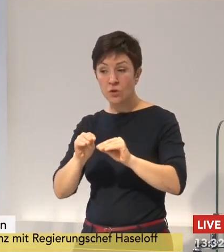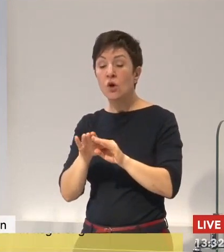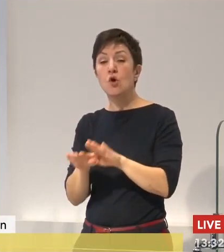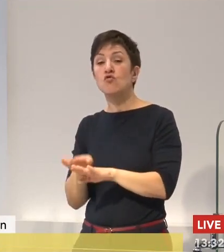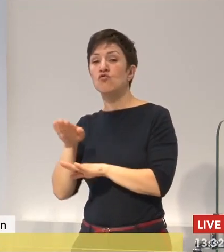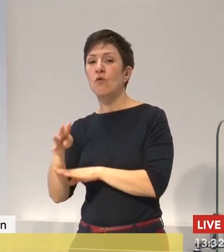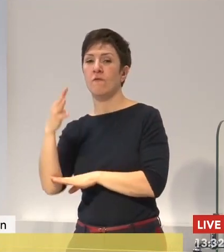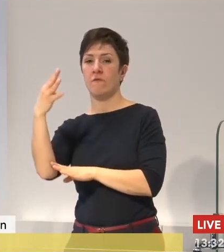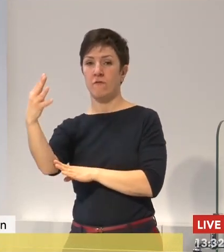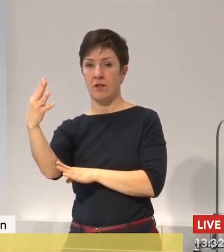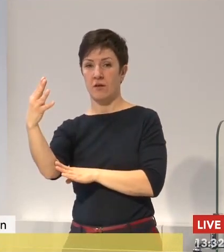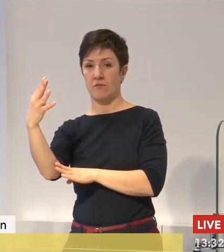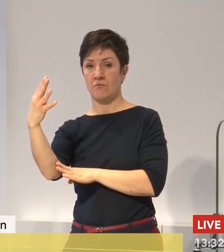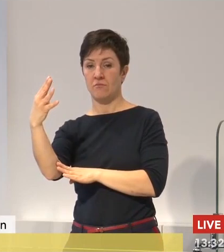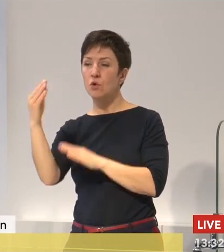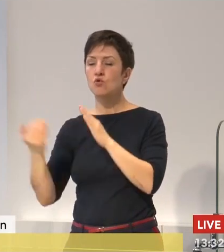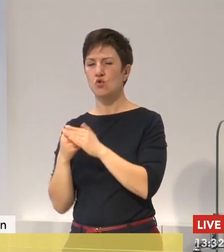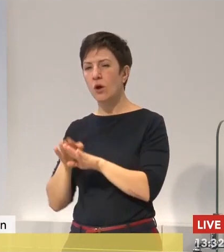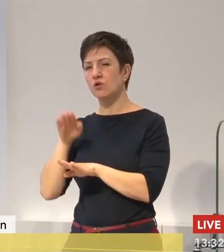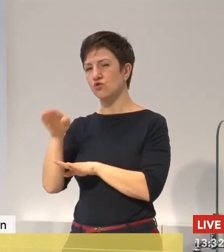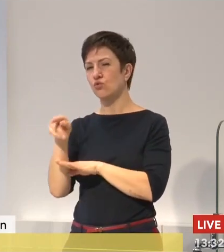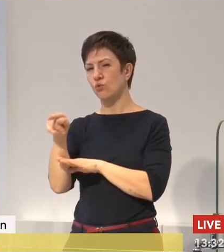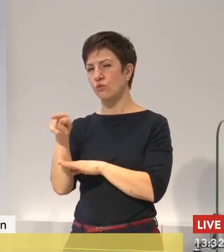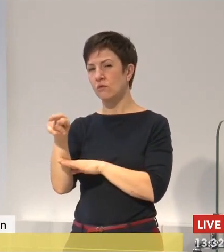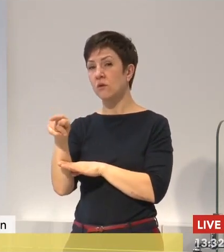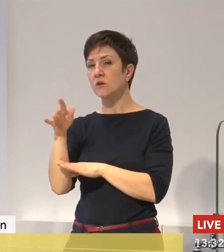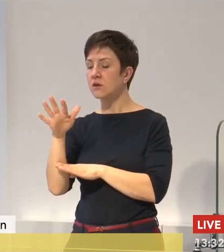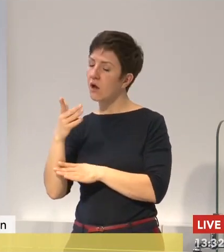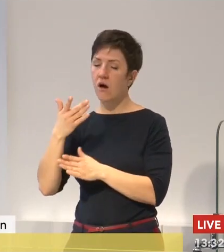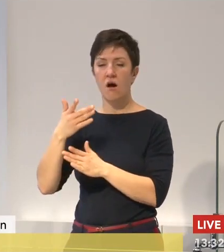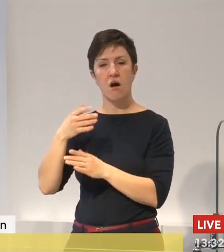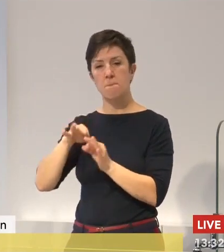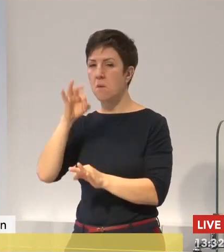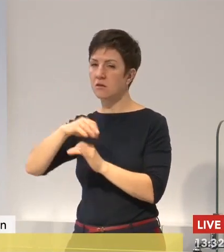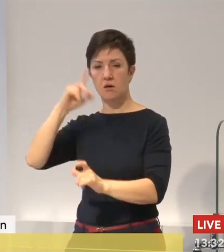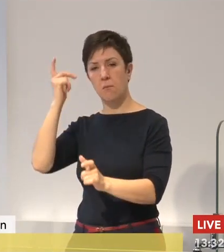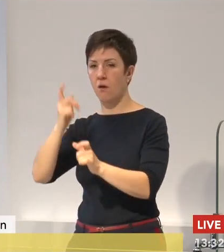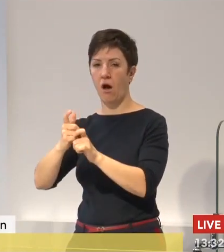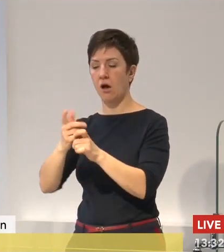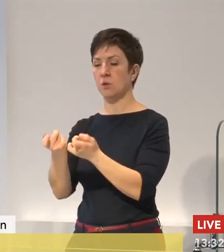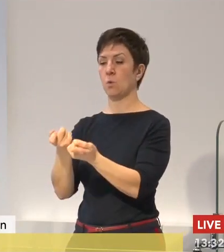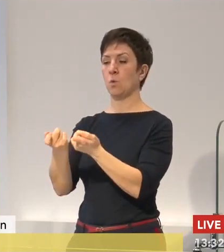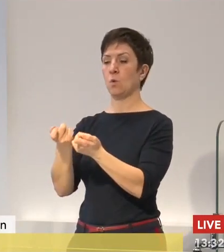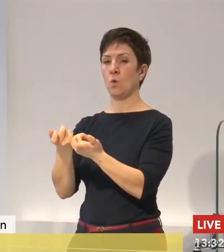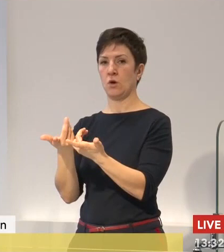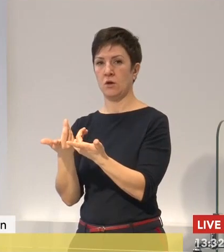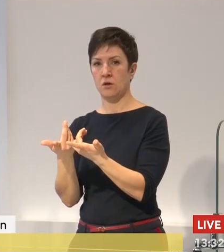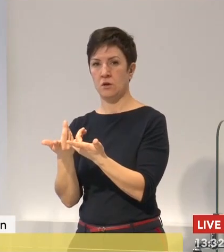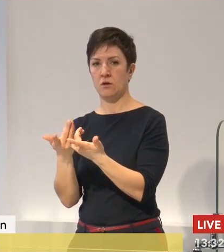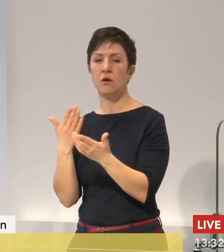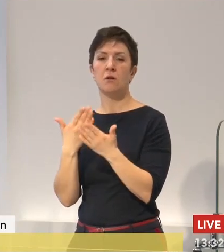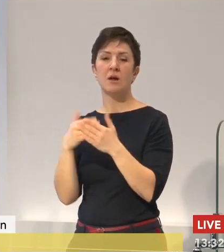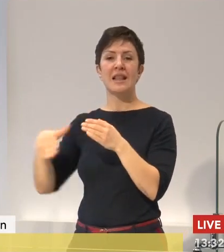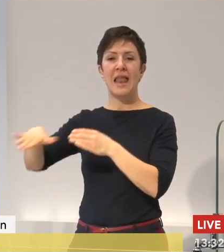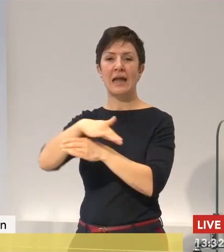neue Stufe, wo auch mit deutlich rigideren Maßnahmen reingesteuert wird. Man kann grob sagen, ab einem Landesinzidenzwert 50